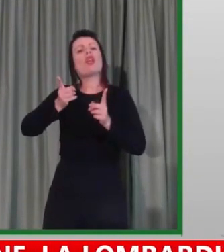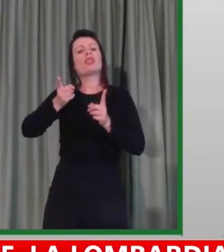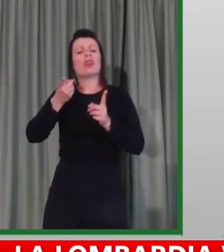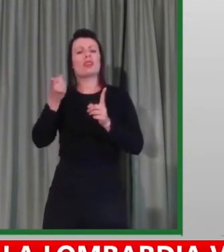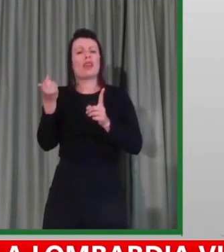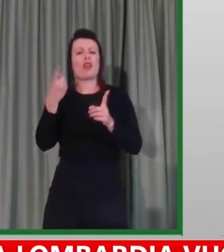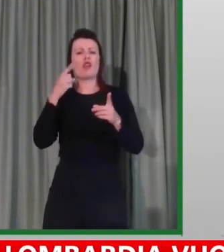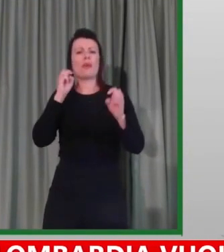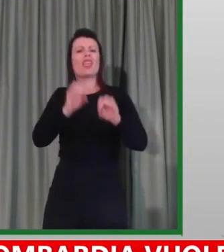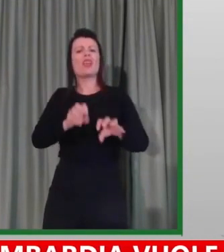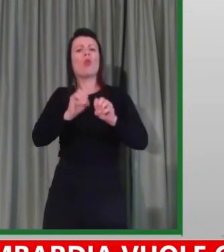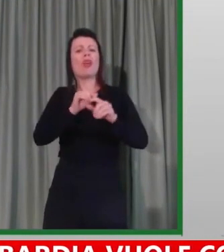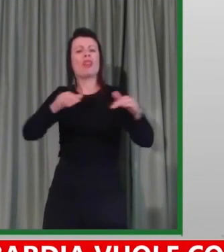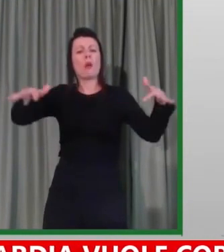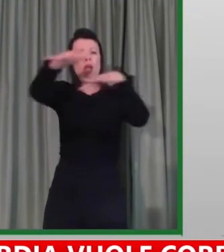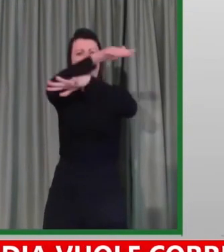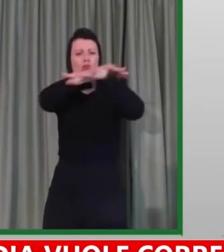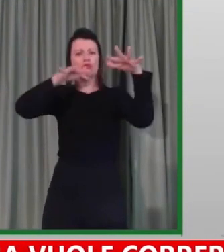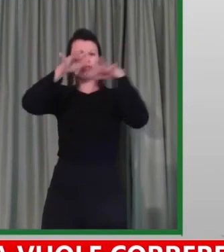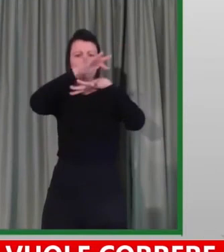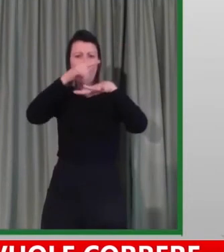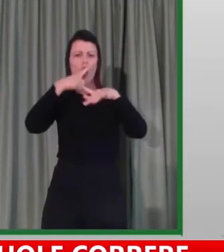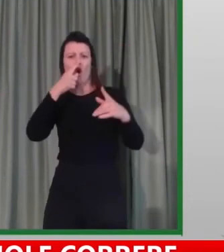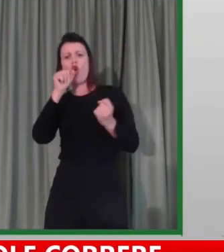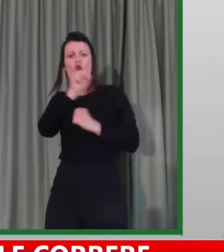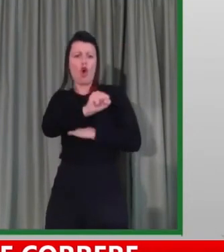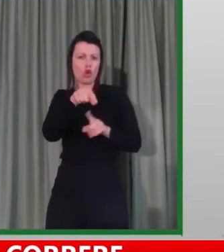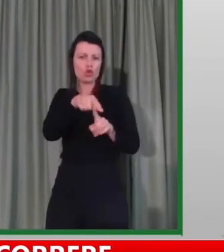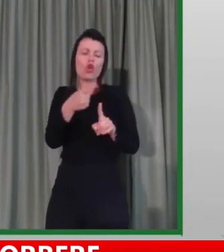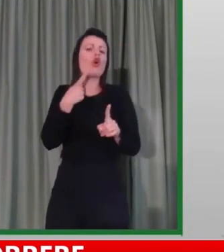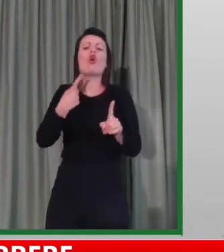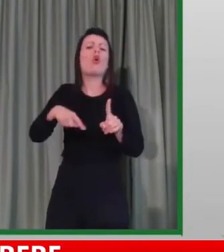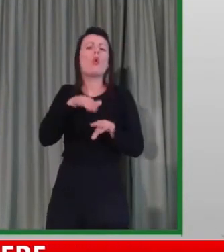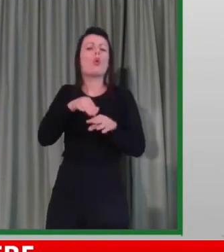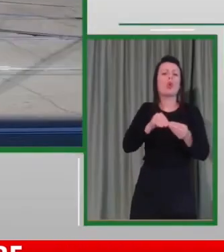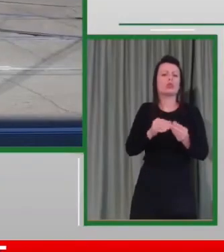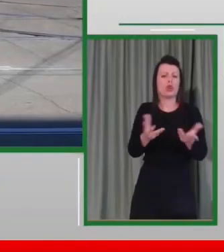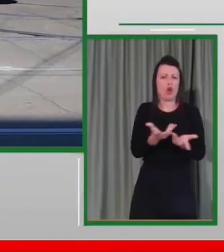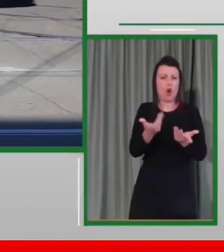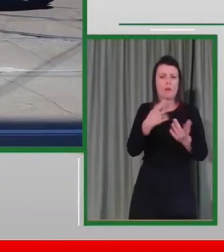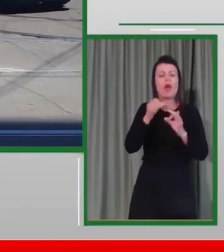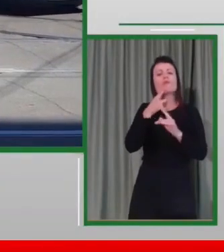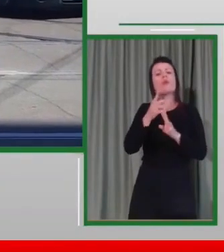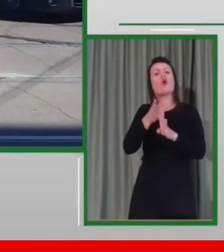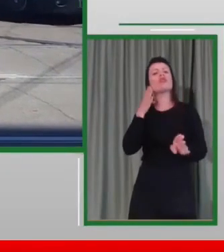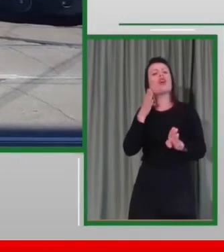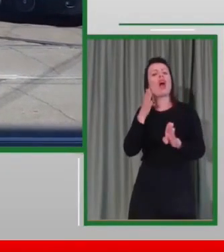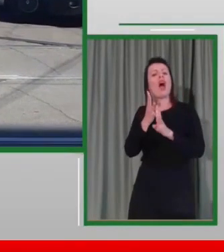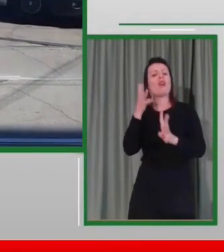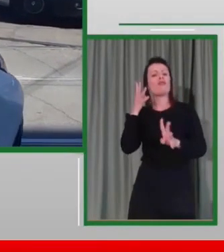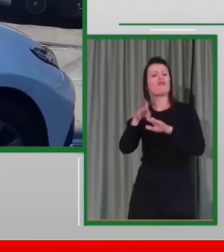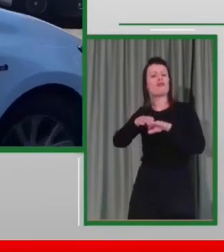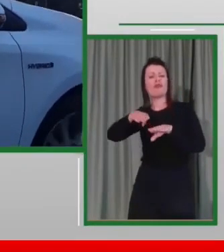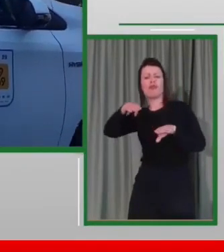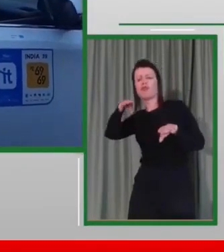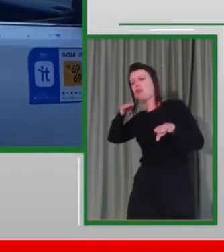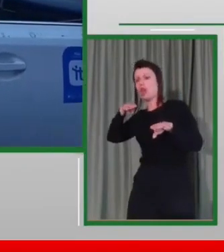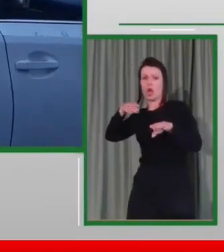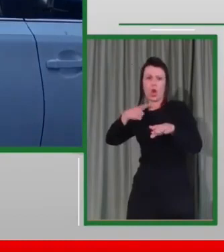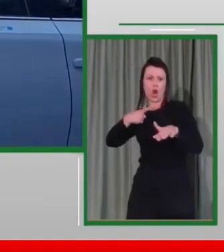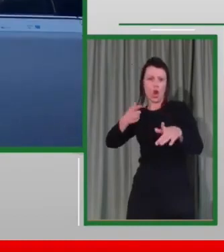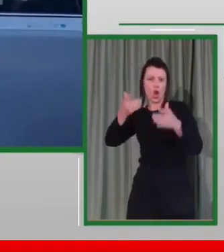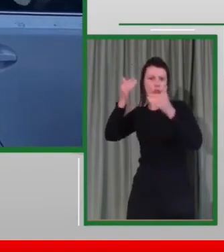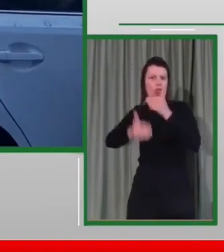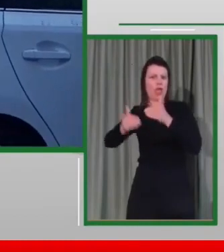inquinanti soprattutto sulle limitazioni del traffico. Questo esperimento ci ha fatto vedere alcuni dati